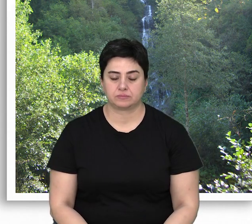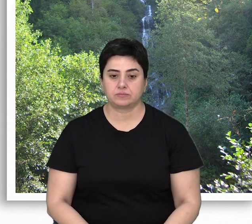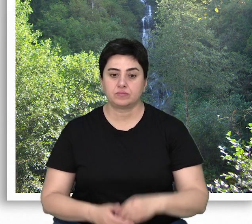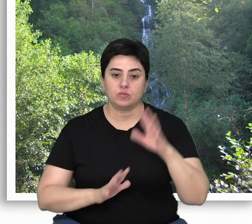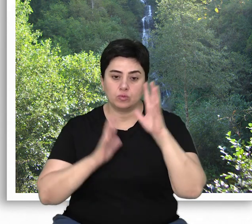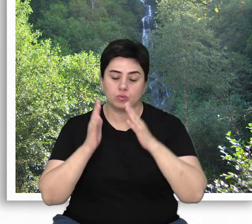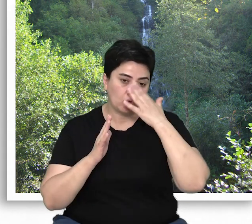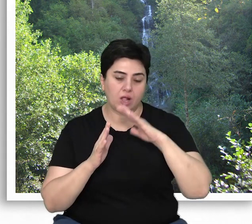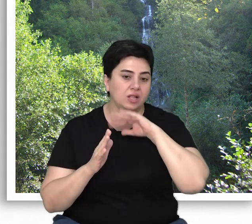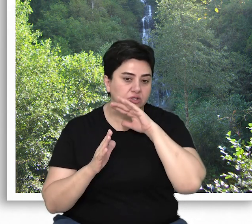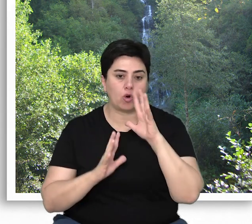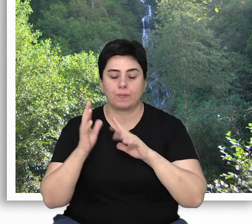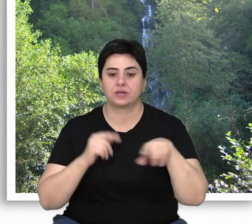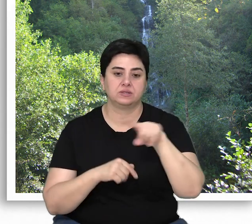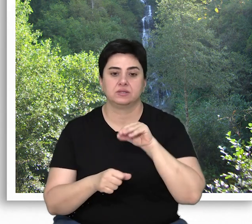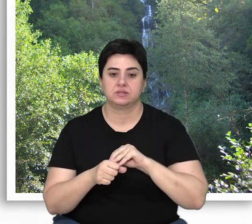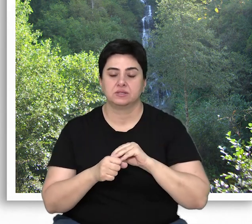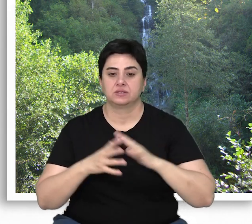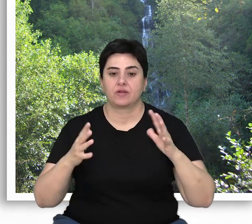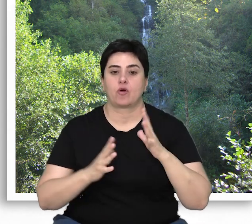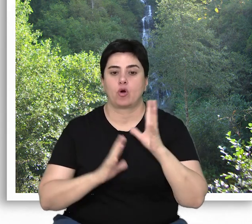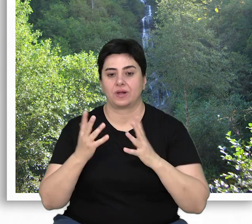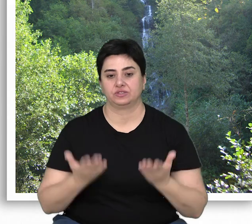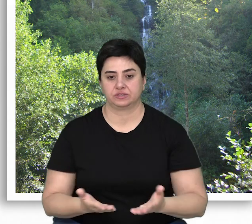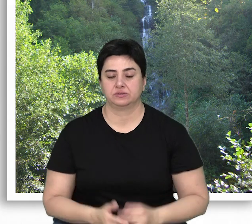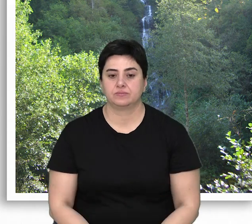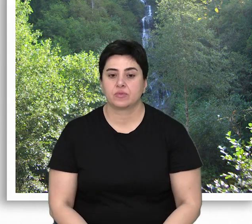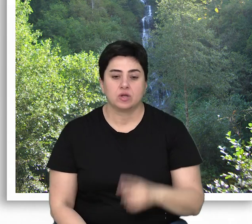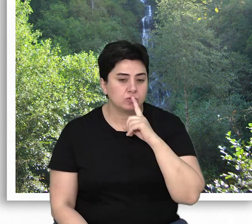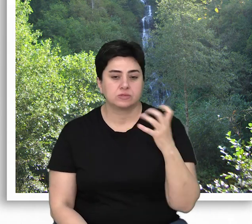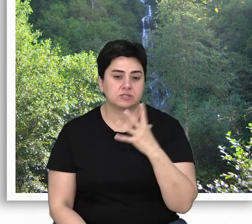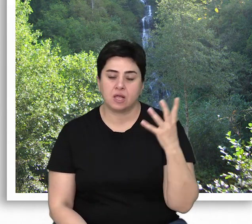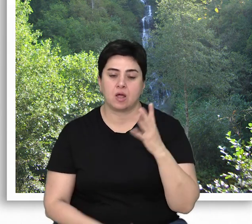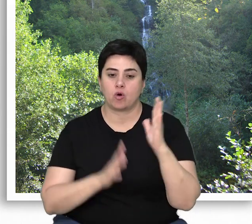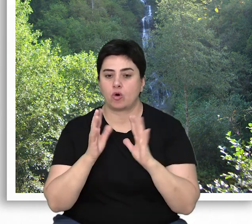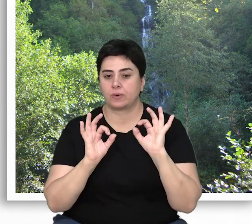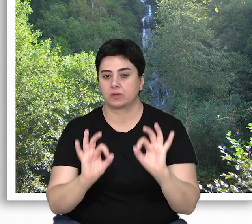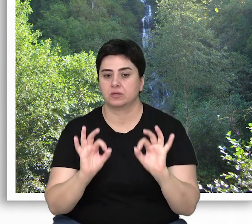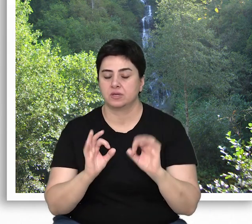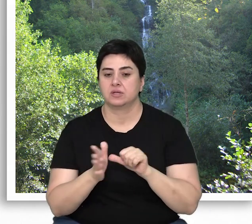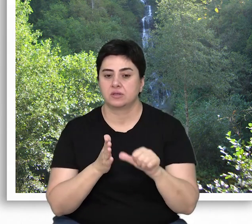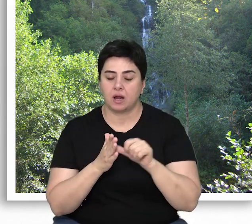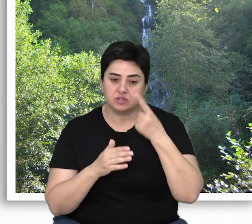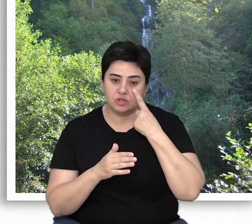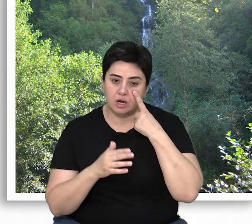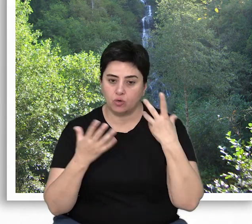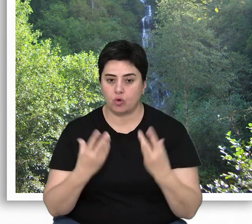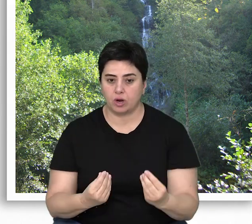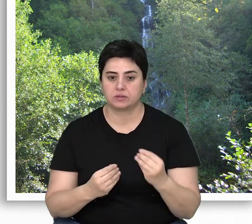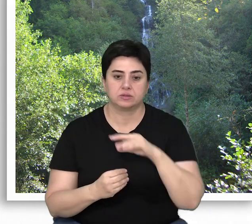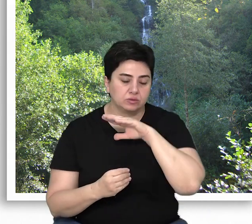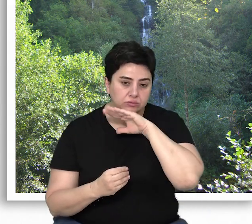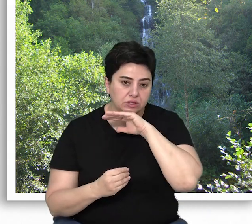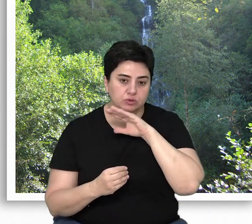Doğal yaşlı orman ekosistemleri ve ormancılık Yüzyıllardır bulundukları yerlerde tarihin tanıklığını